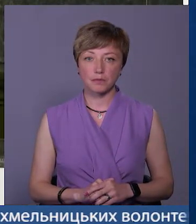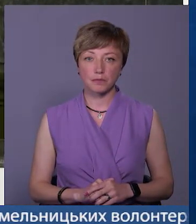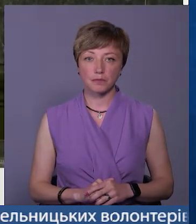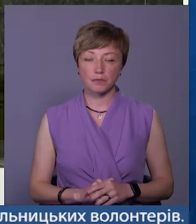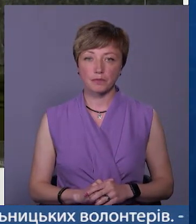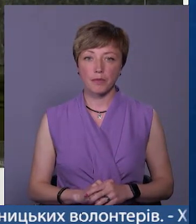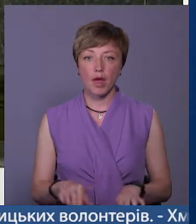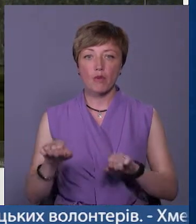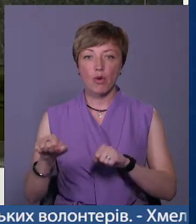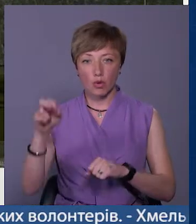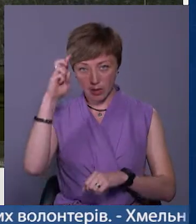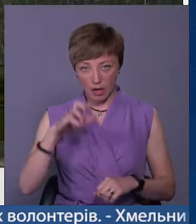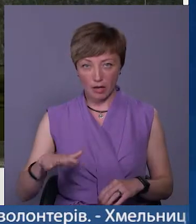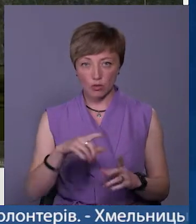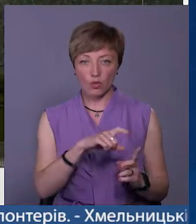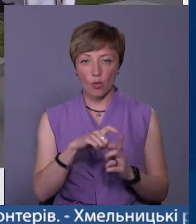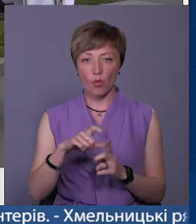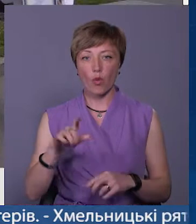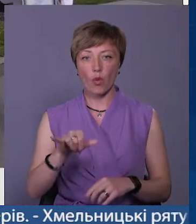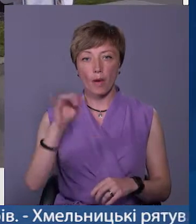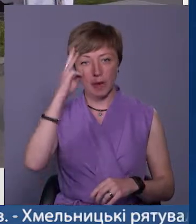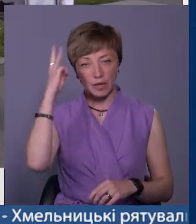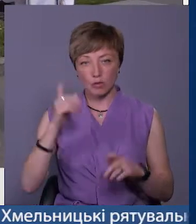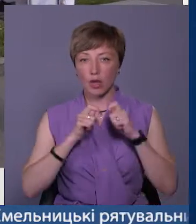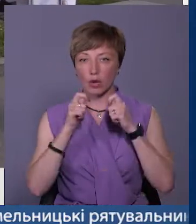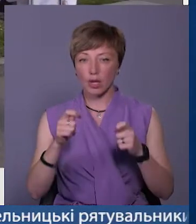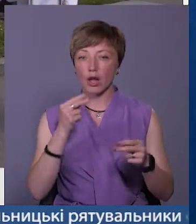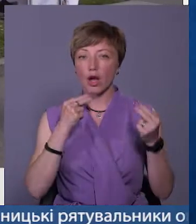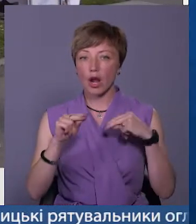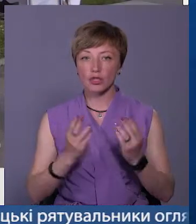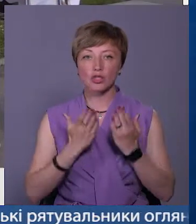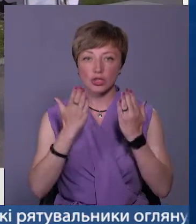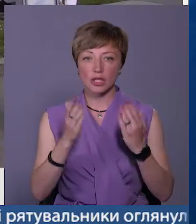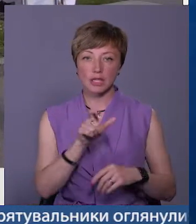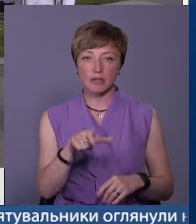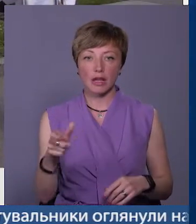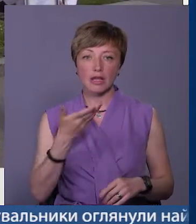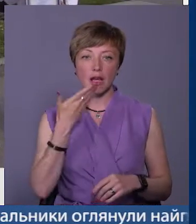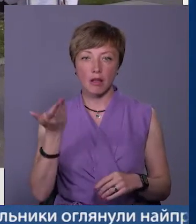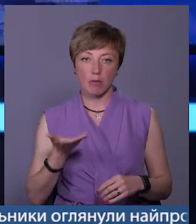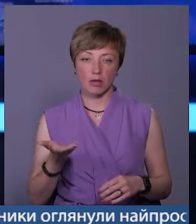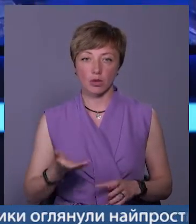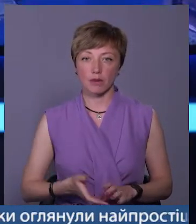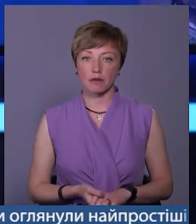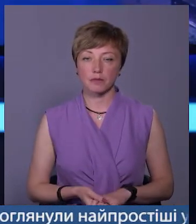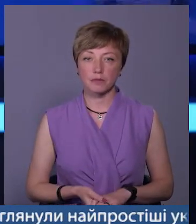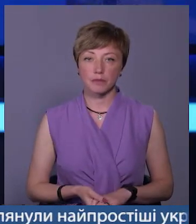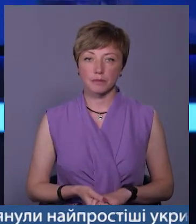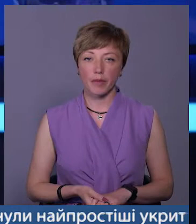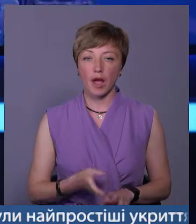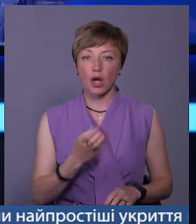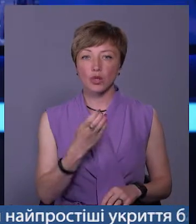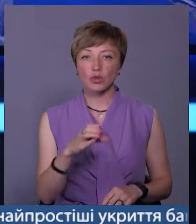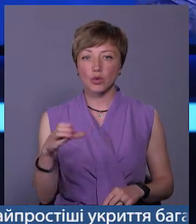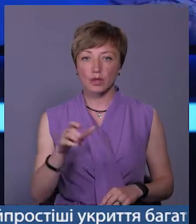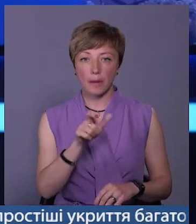Боронимо країну словом. У Хмельницькому нагородили кращих чеців-декламаторів. Сотні